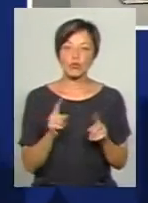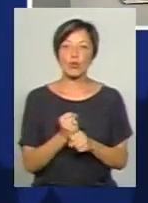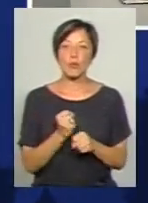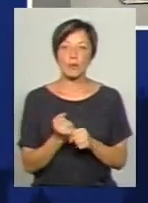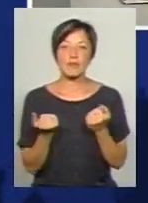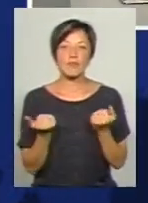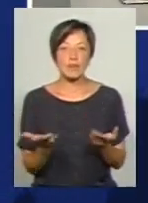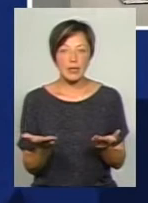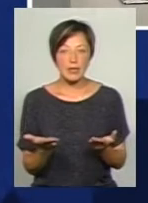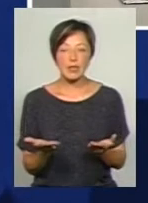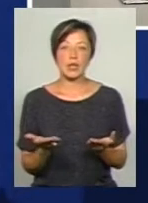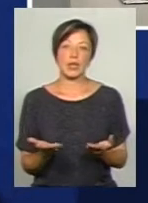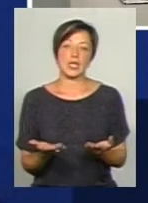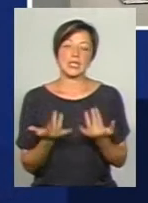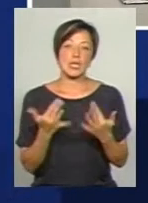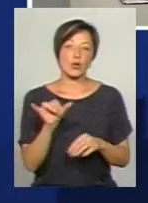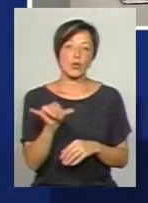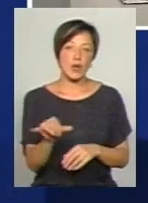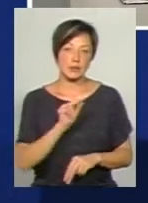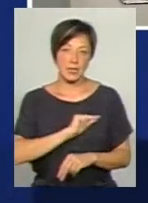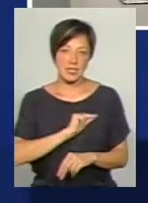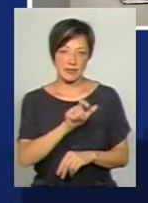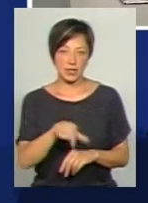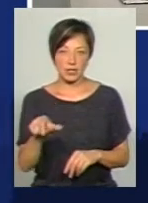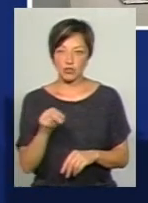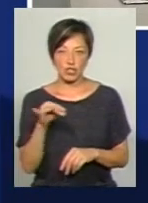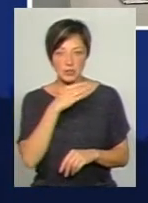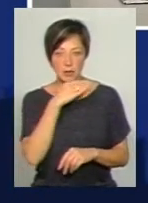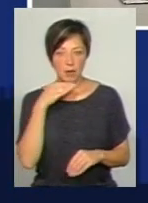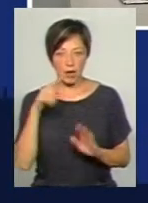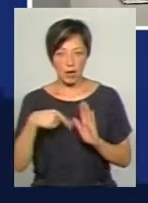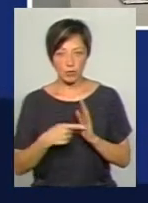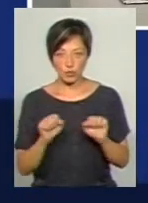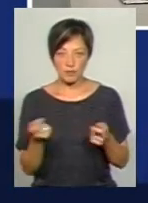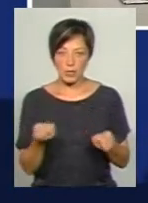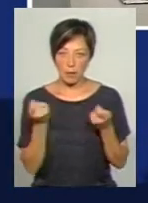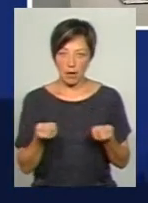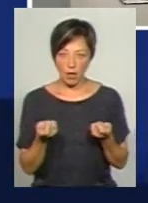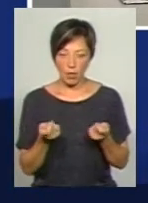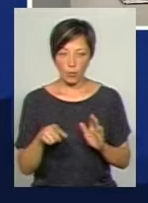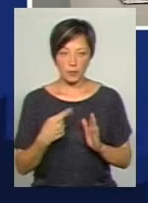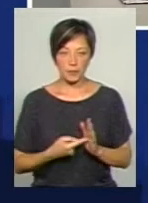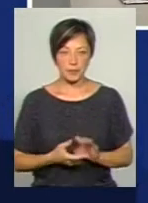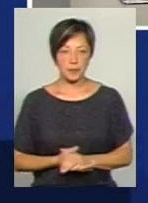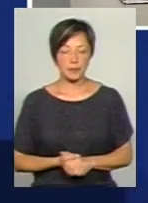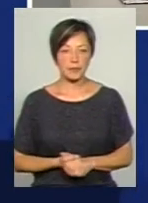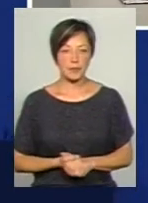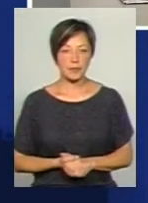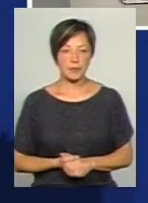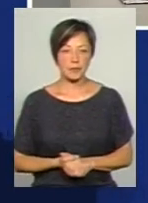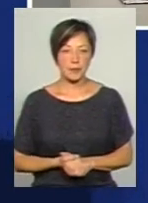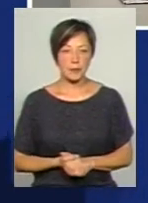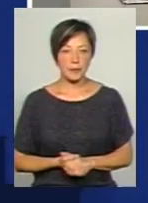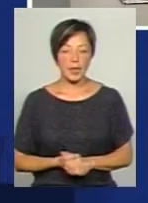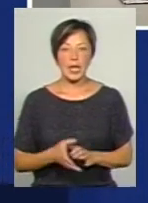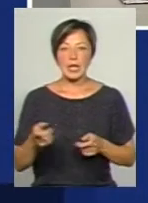робите ви саме в департаменті? Скільки вас працівників? Чи не забагато? А можливо, і замало? В департаменті освіти